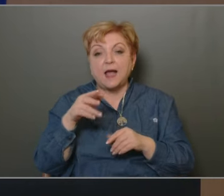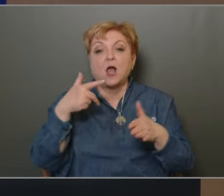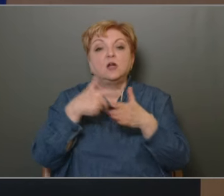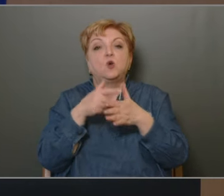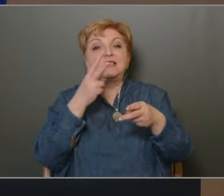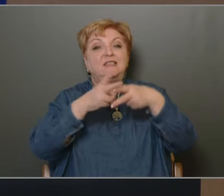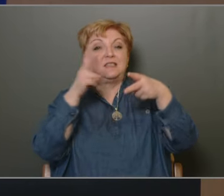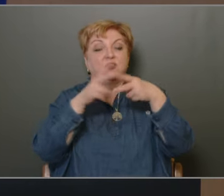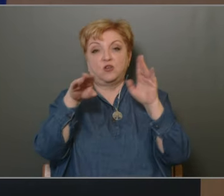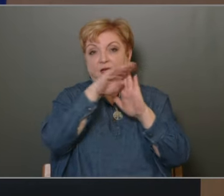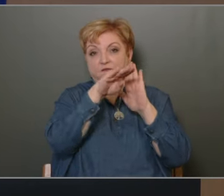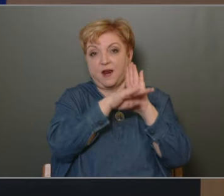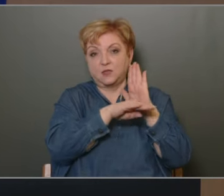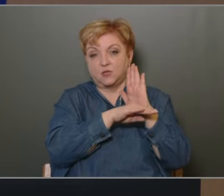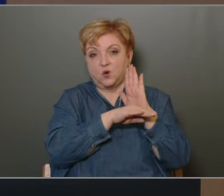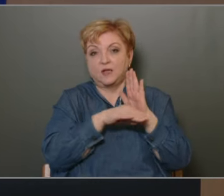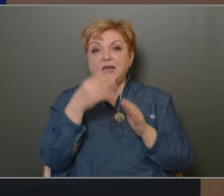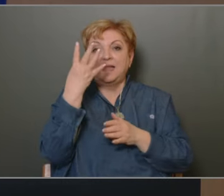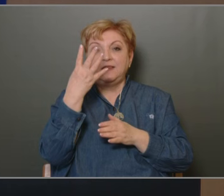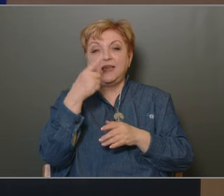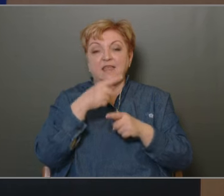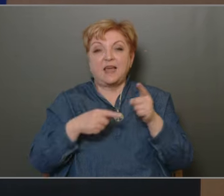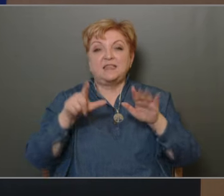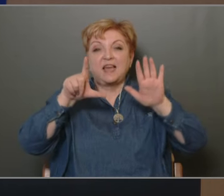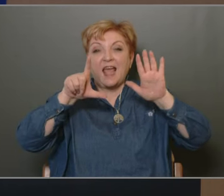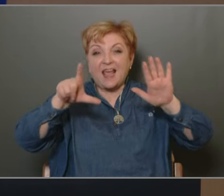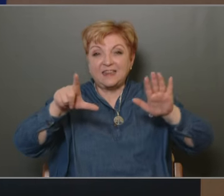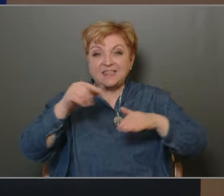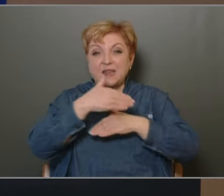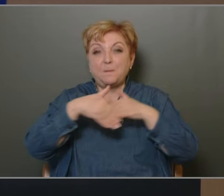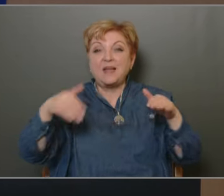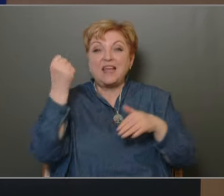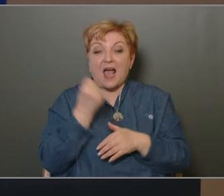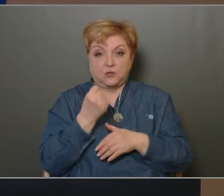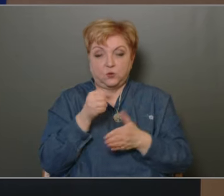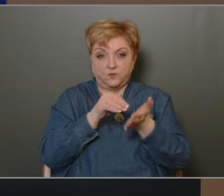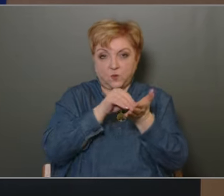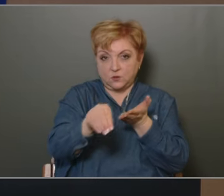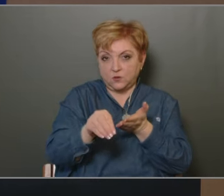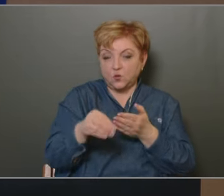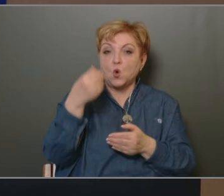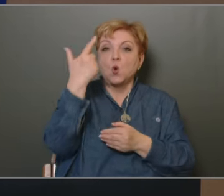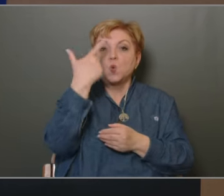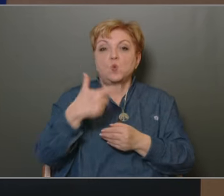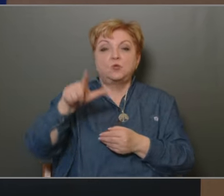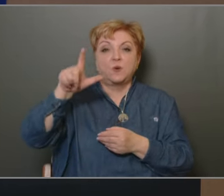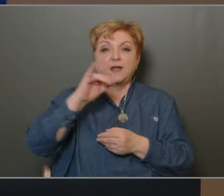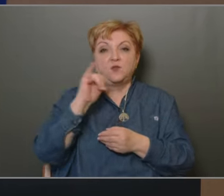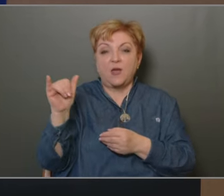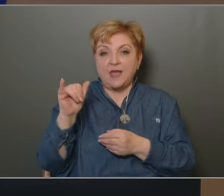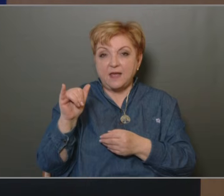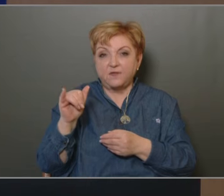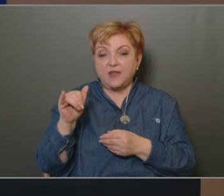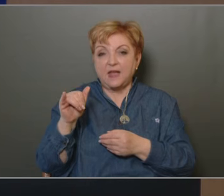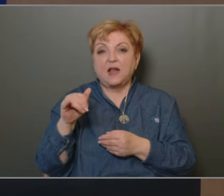feladatokat, amelyre 4,7 milliárdot fordítottunk az előző évnél már, mint a 22-nél, 8,4%